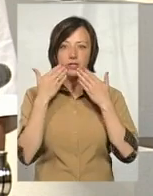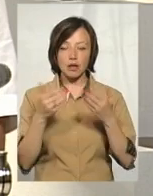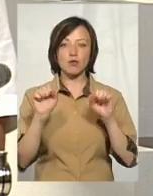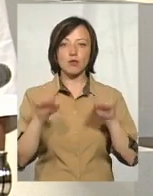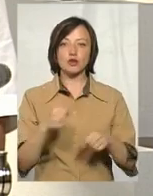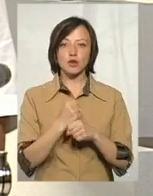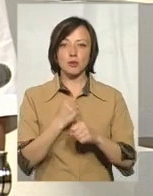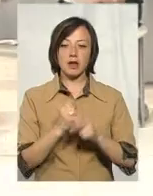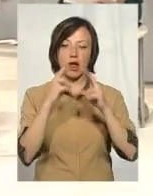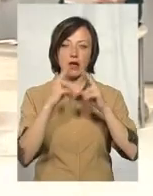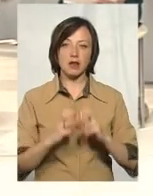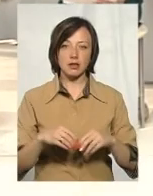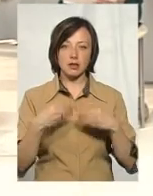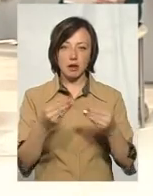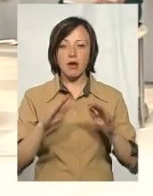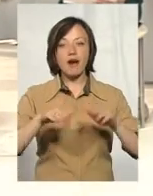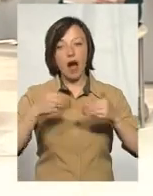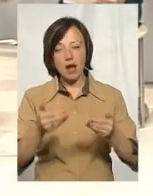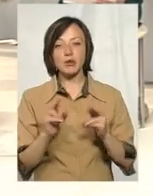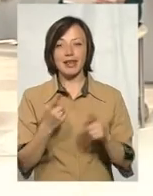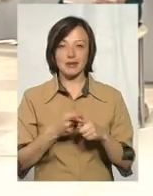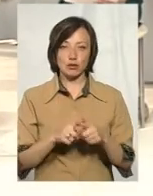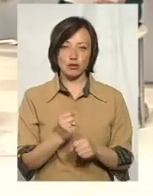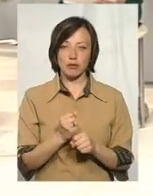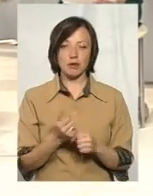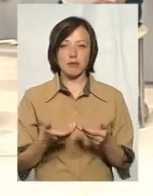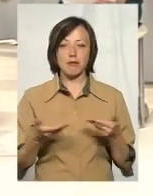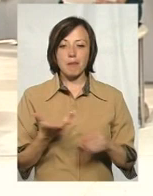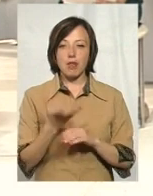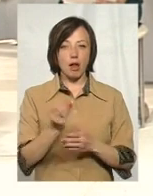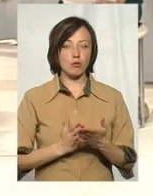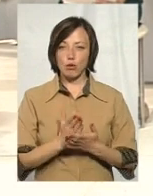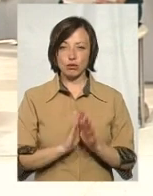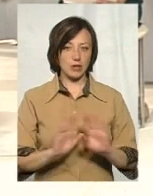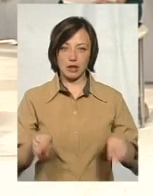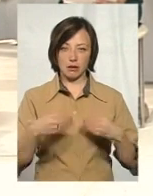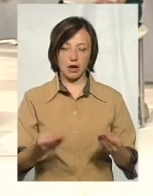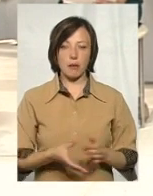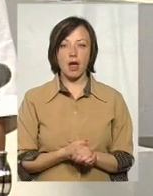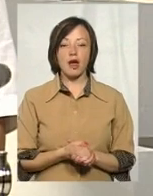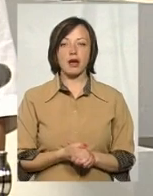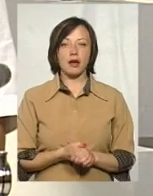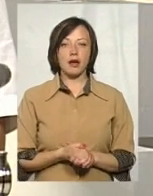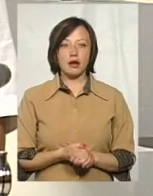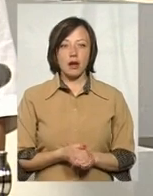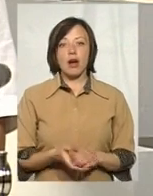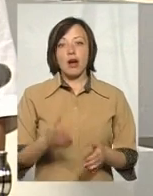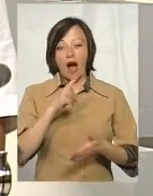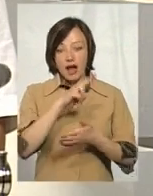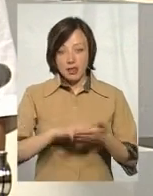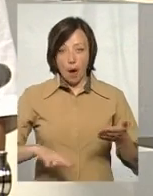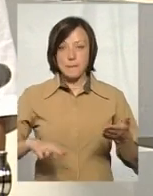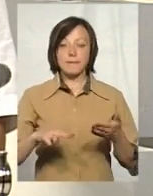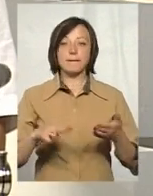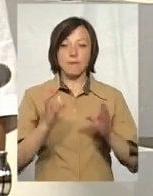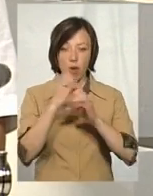Можете зробити аналіз? Тобто даємо, да, і радимо, як це зробити. Тобто ми платних послуг не надаємо. Маючи кредитовану лабораторію, ми